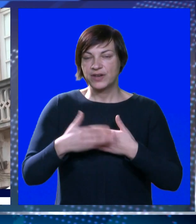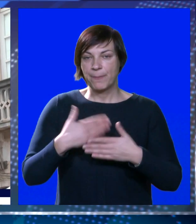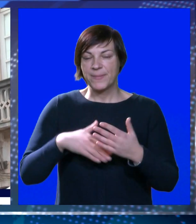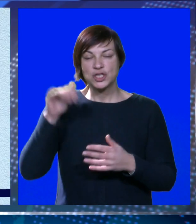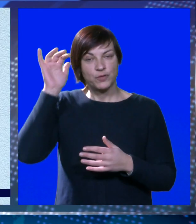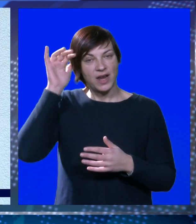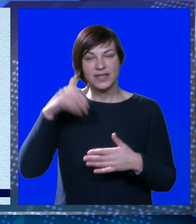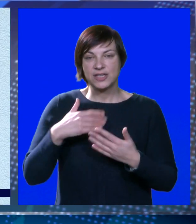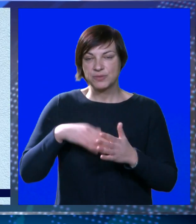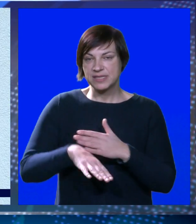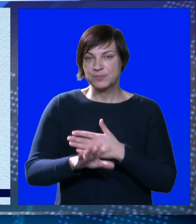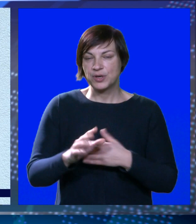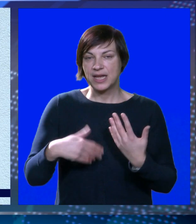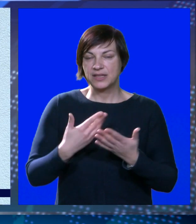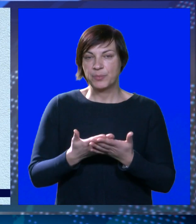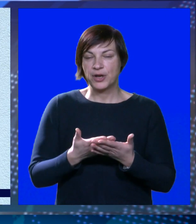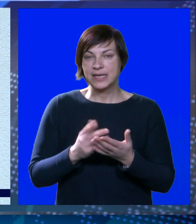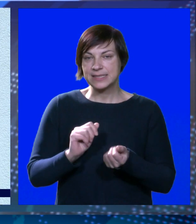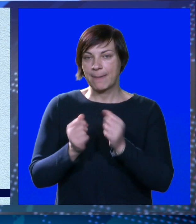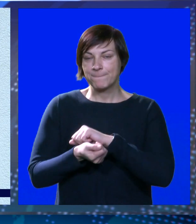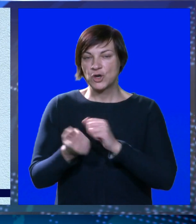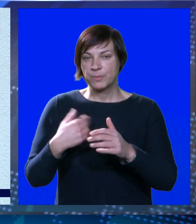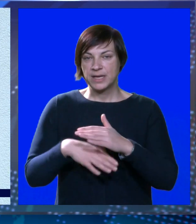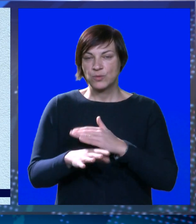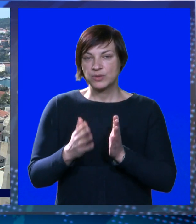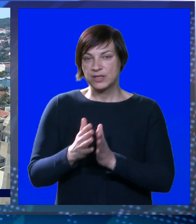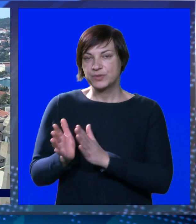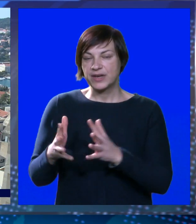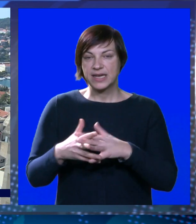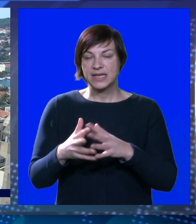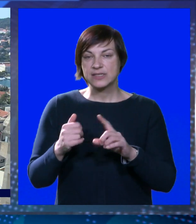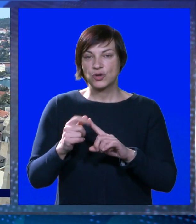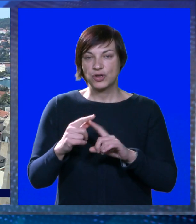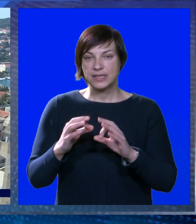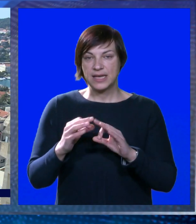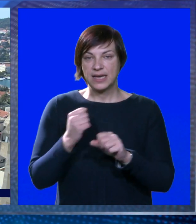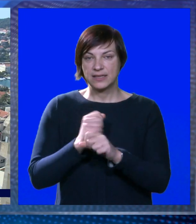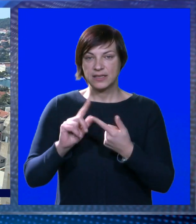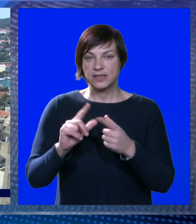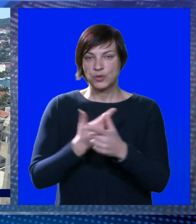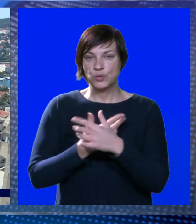među vladajućima, a ispod radara vješto prolazi i promjena u unutarnjem ustrojstvu gradskog kotara Gruž.